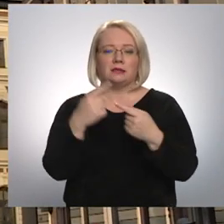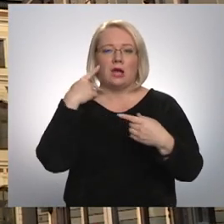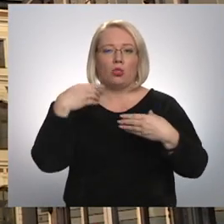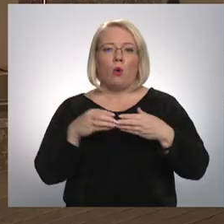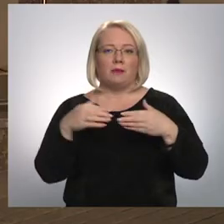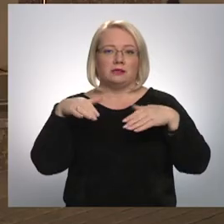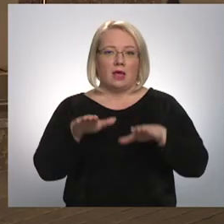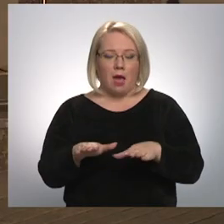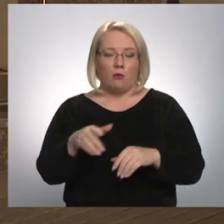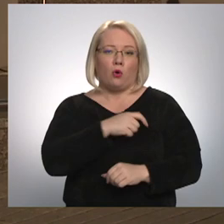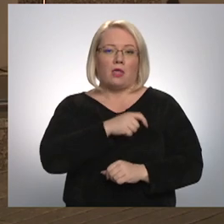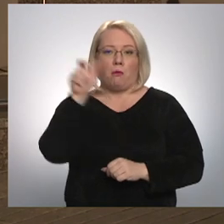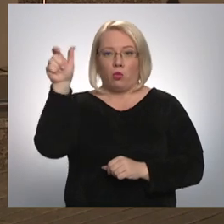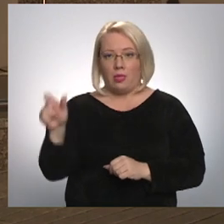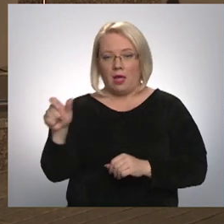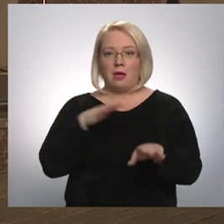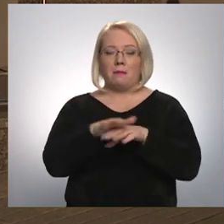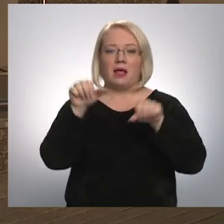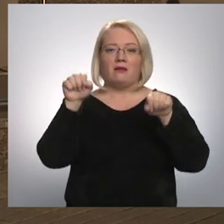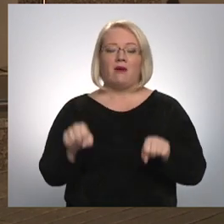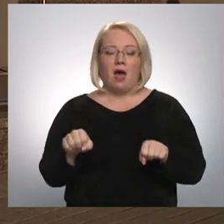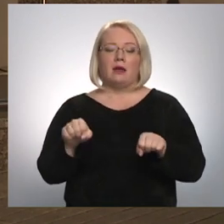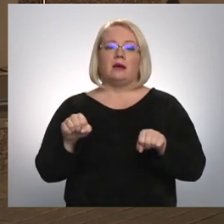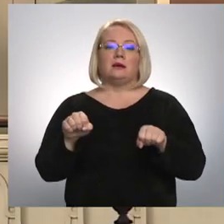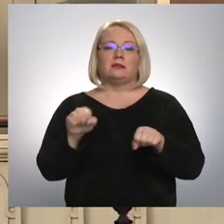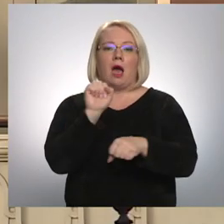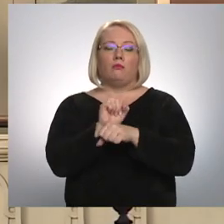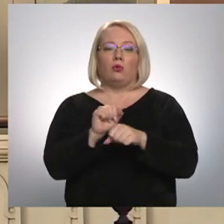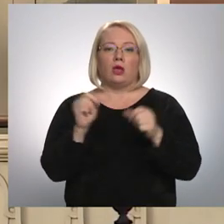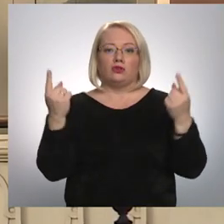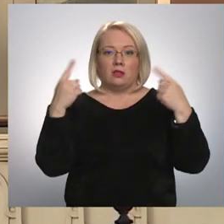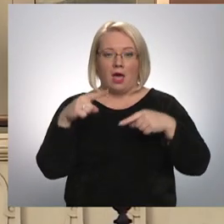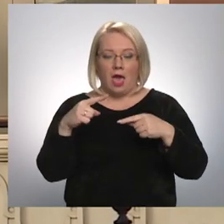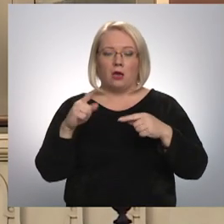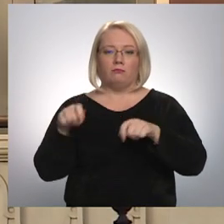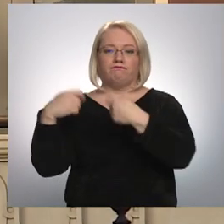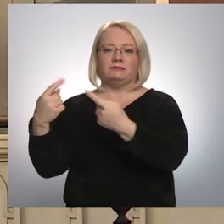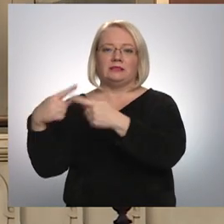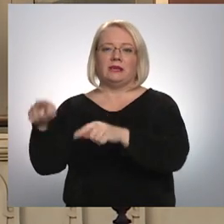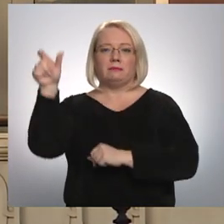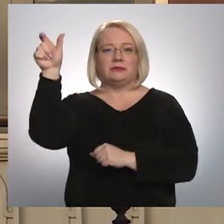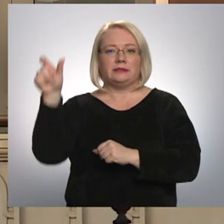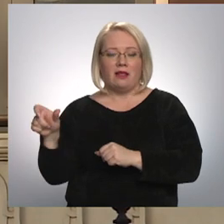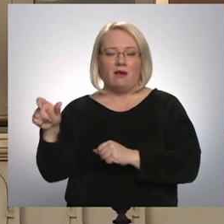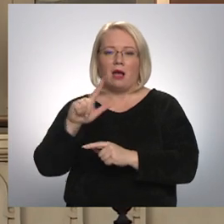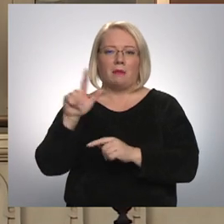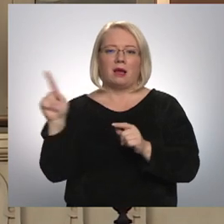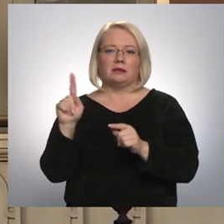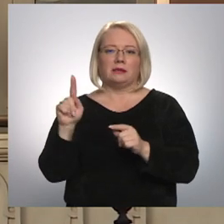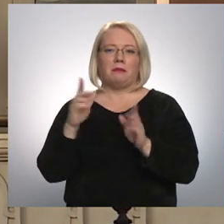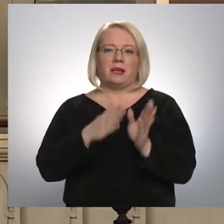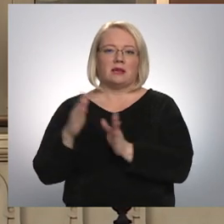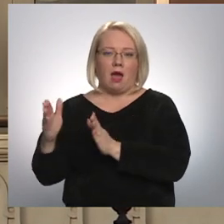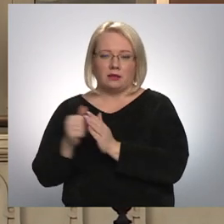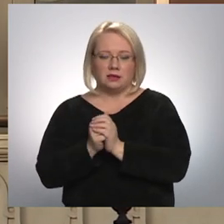Uz deputātu pilnvaru apturēšanas laiku viņa vietā stāsies nākamais kandidāts, kurš ieguvis certifikātu. Domnieku pilnvaras varēs atjaunot